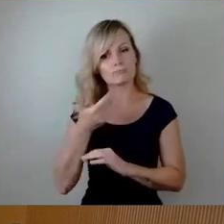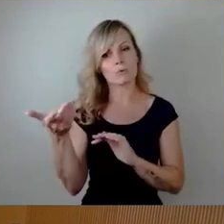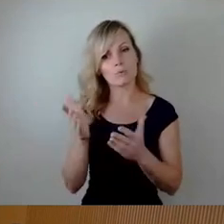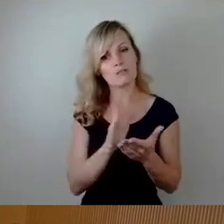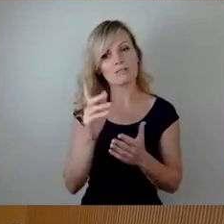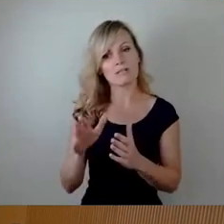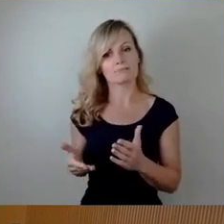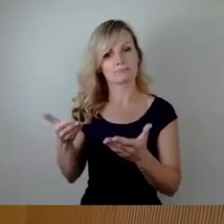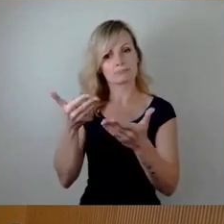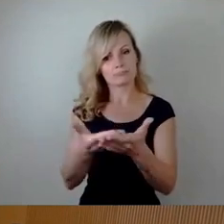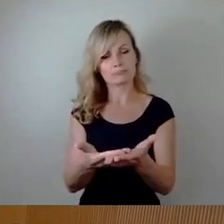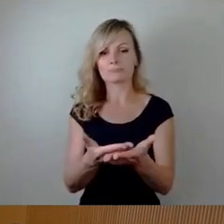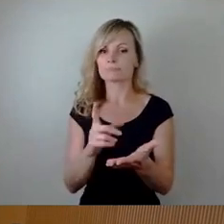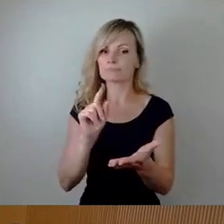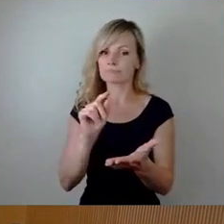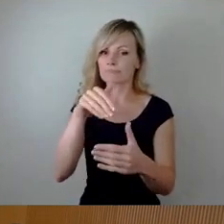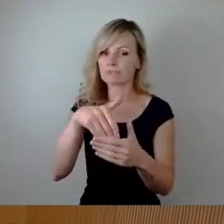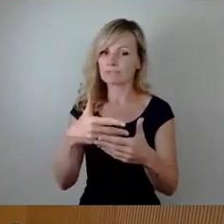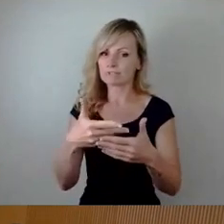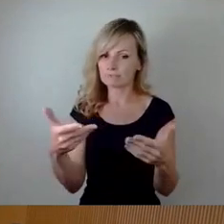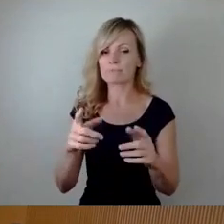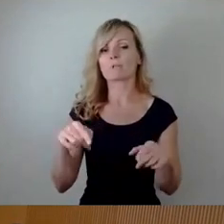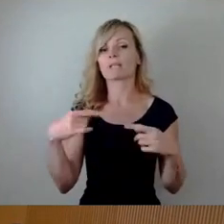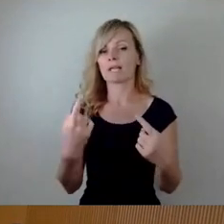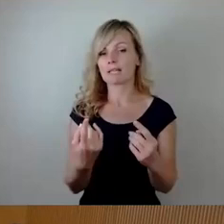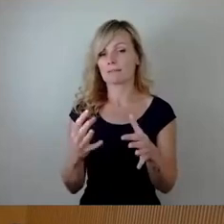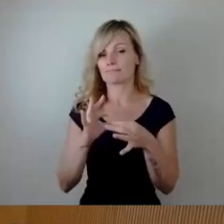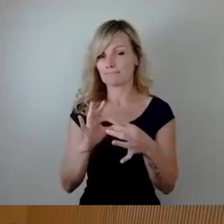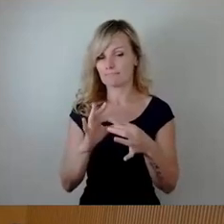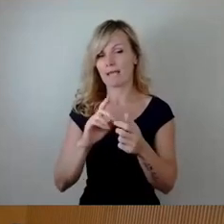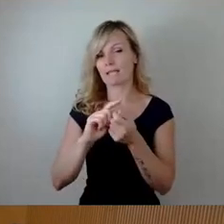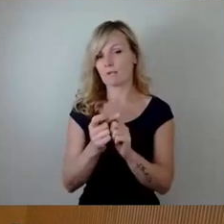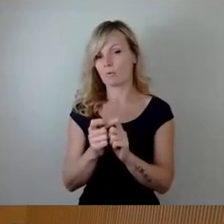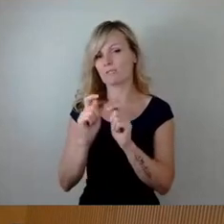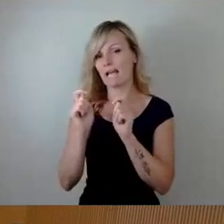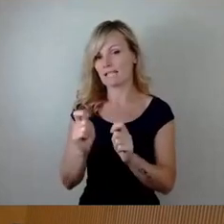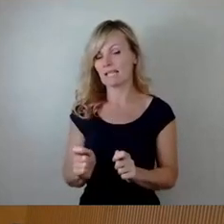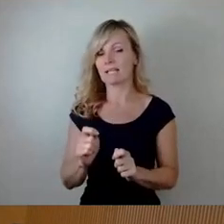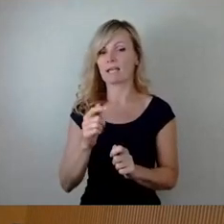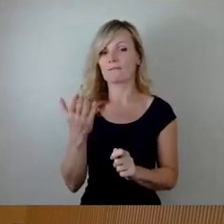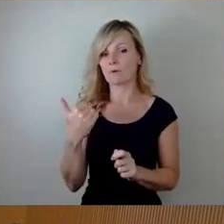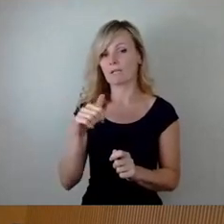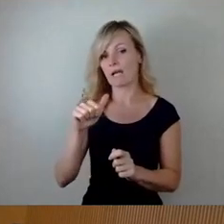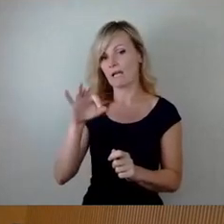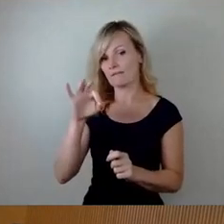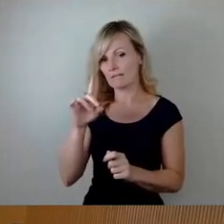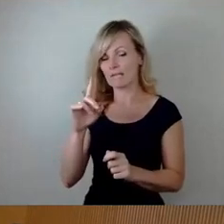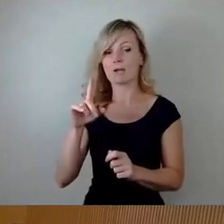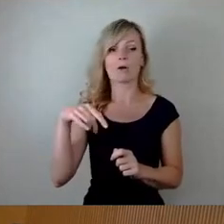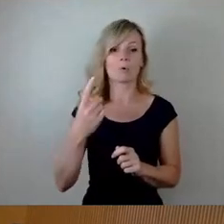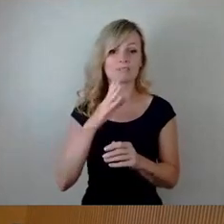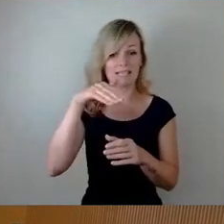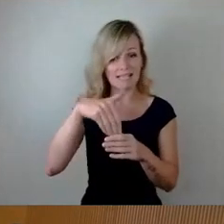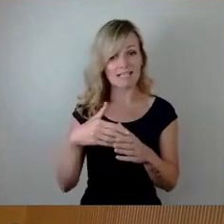einzubringen. Dann haben wir Änderungsanträge von AfD und interfraktionell